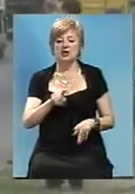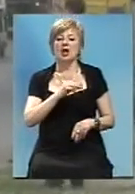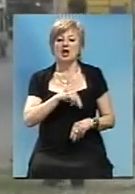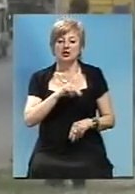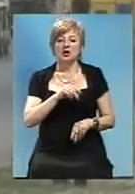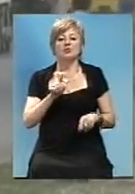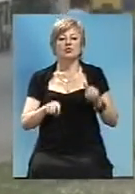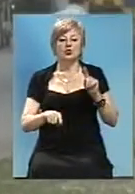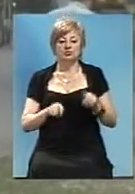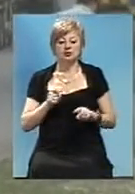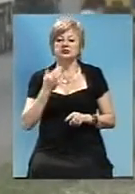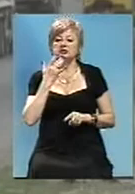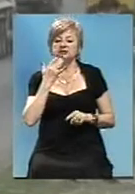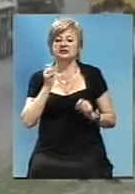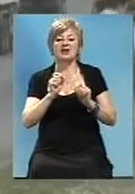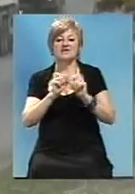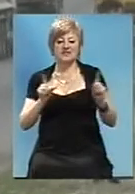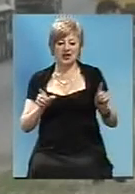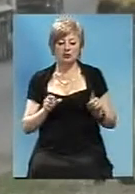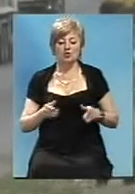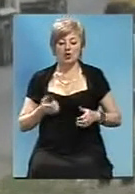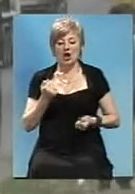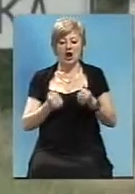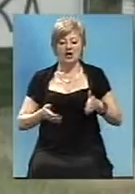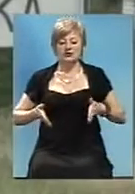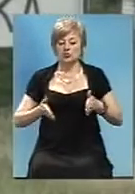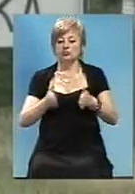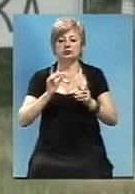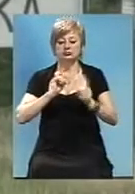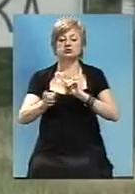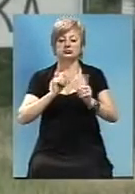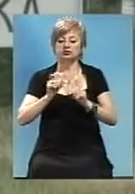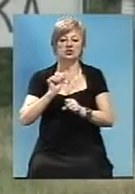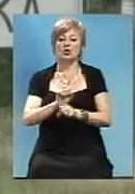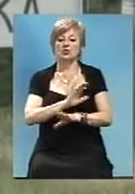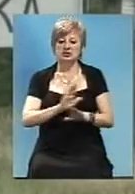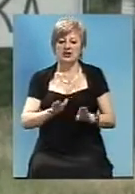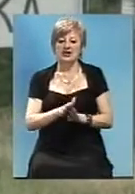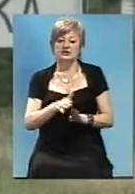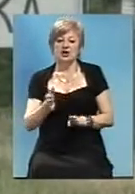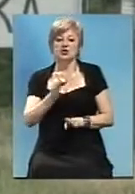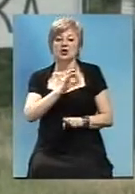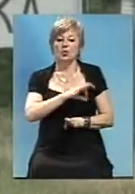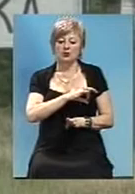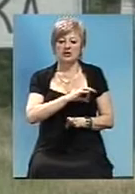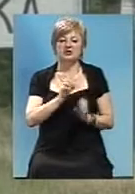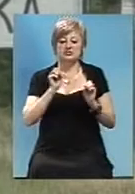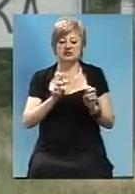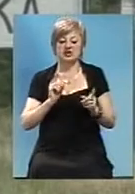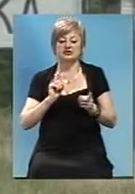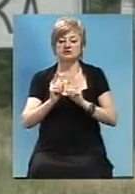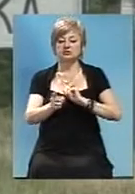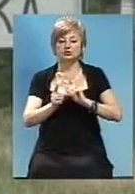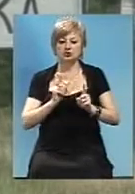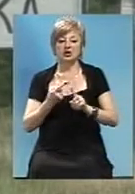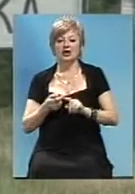декілька підрядних фірм. Автосполучення через ремонт не зупиняється. На ділянках запроваджено реверсний рух. Це хоч і